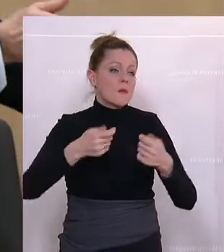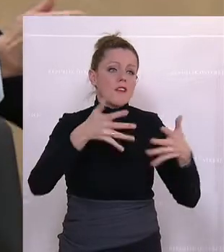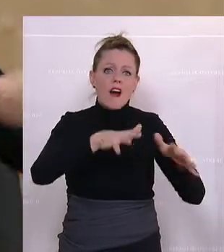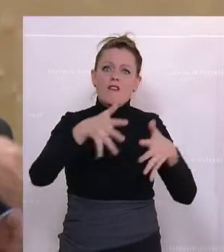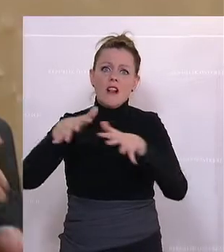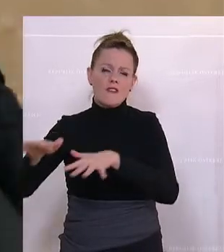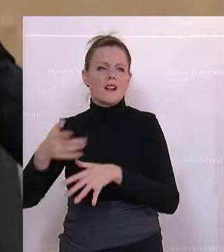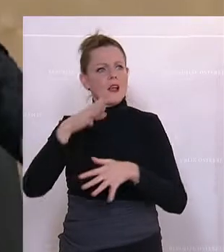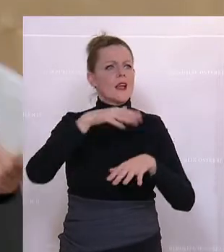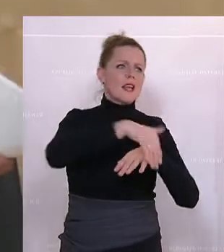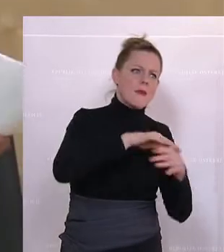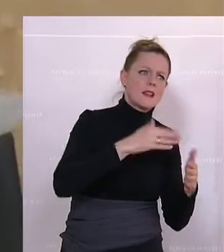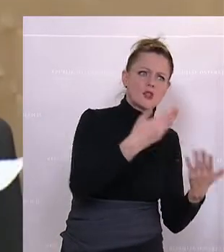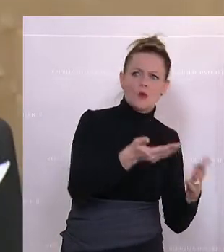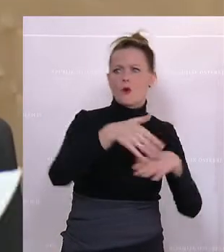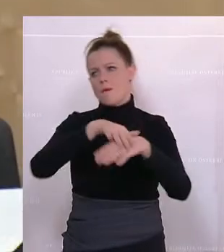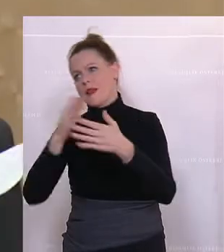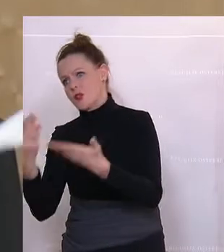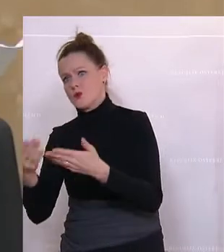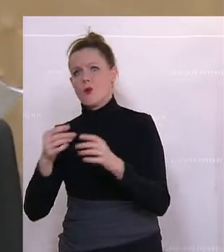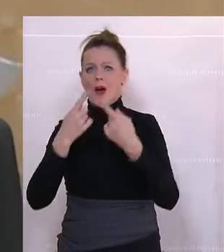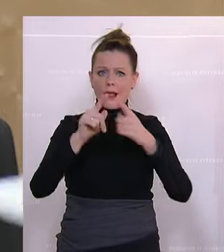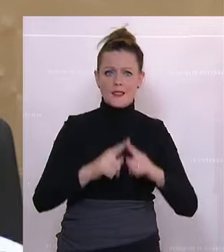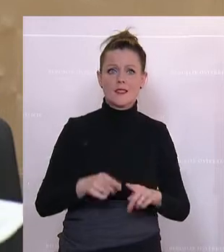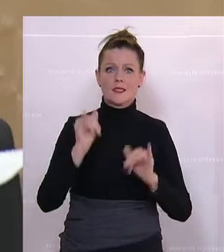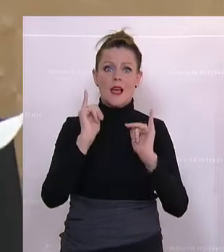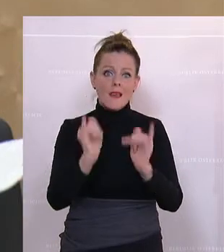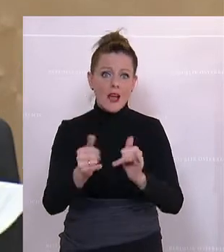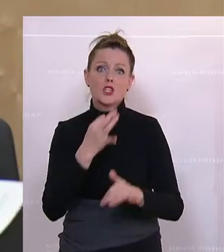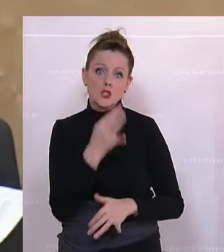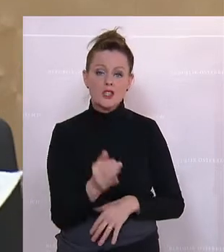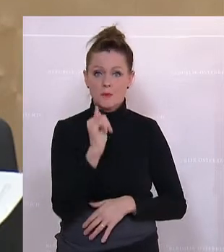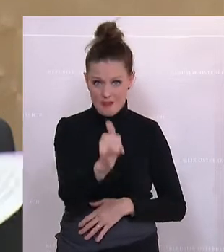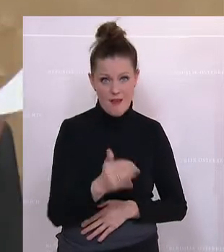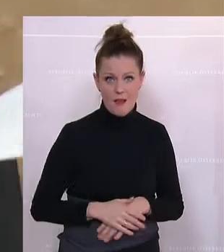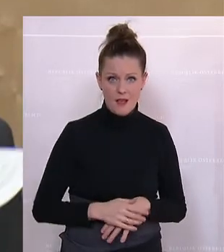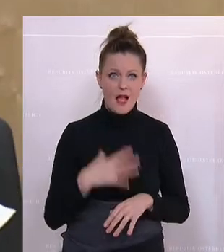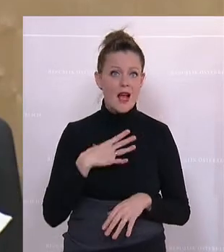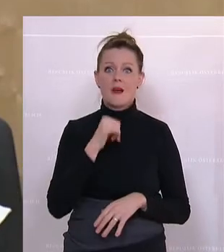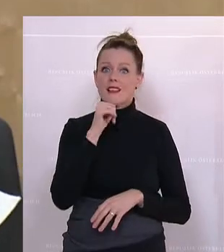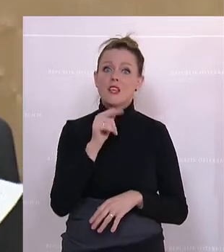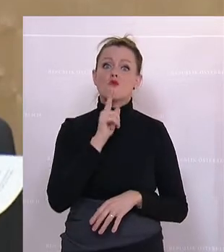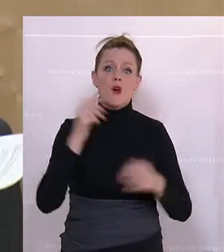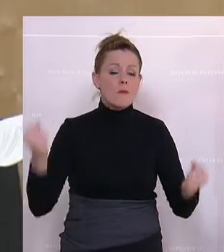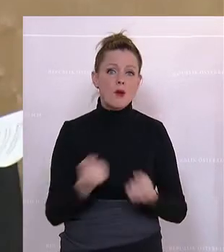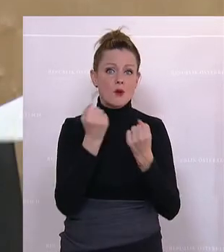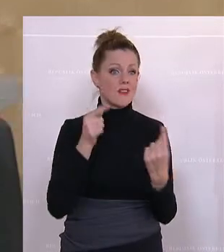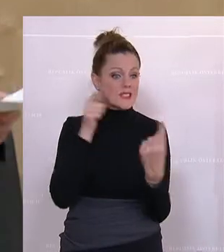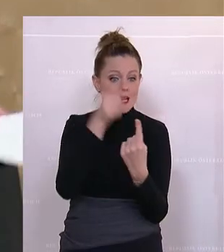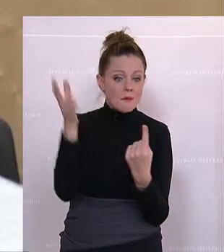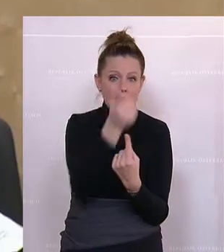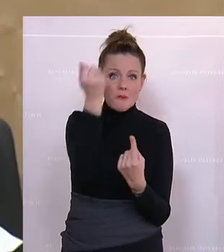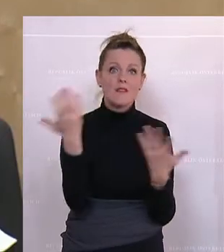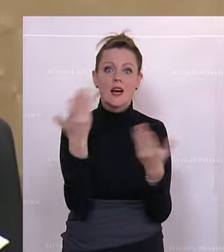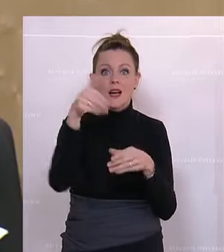Angemeinde so ist und auf der nächsten ist so. Das ist schon alles wahr. Aber es ist trotzdem nicht nur das Bemühen, sondern das Ziel erreicht, dass wir